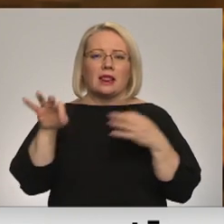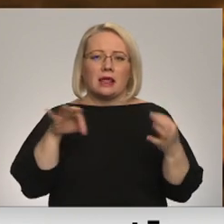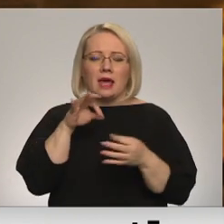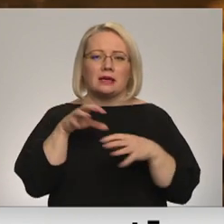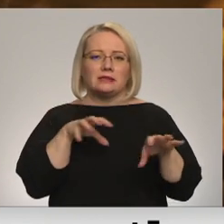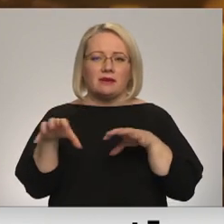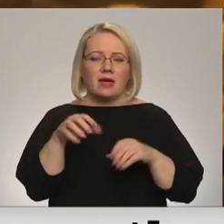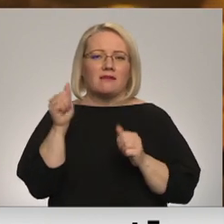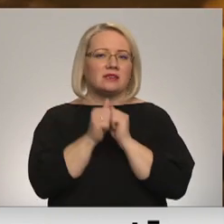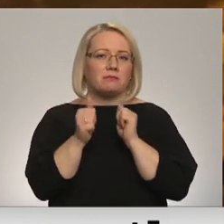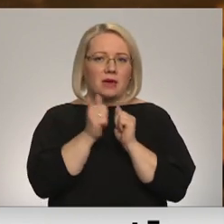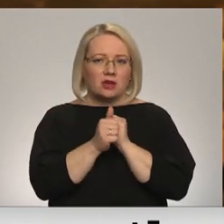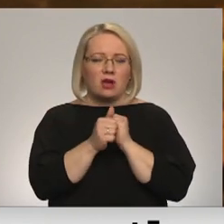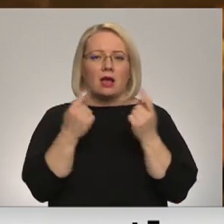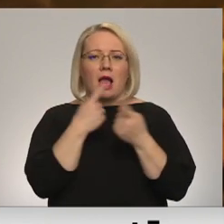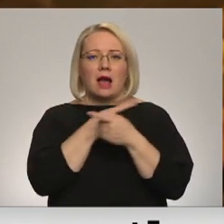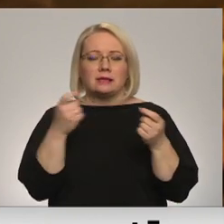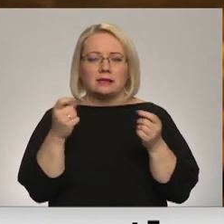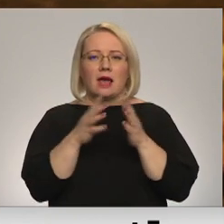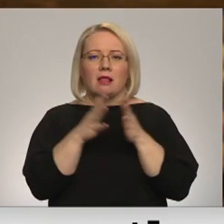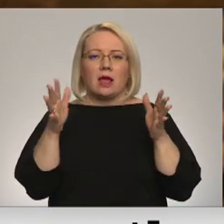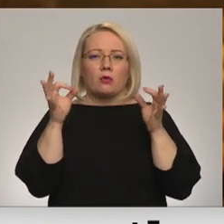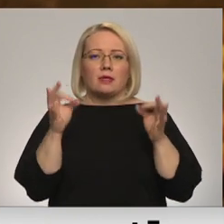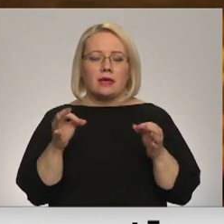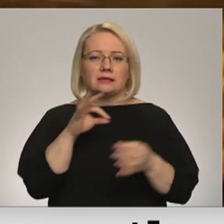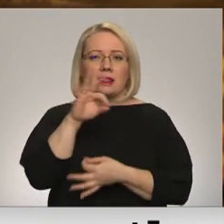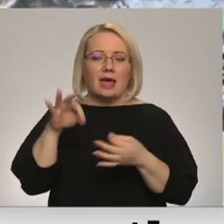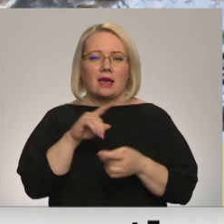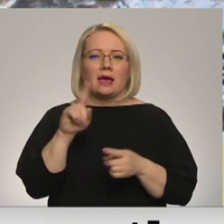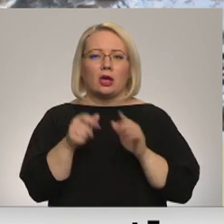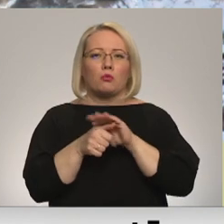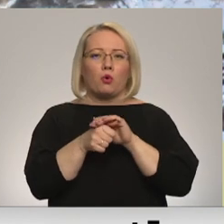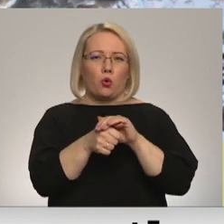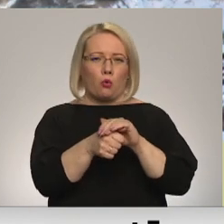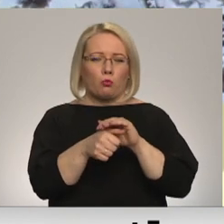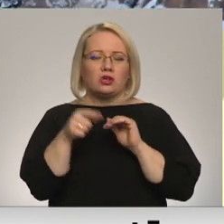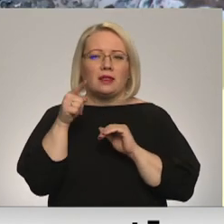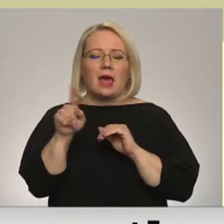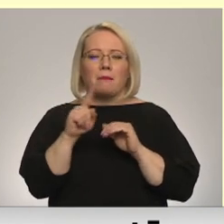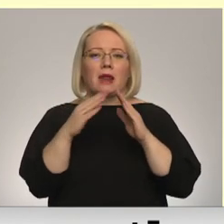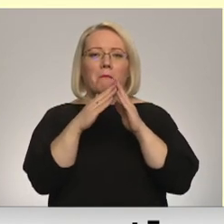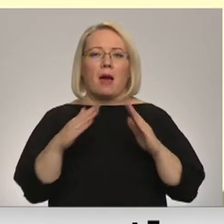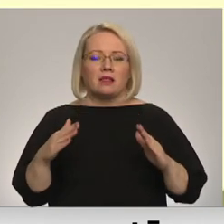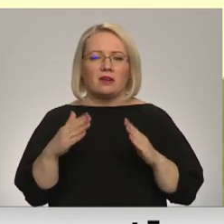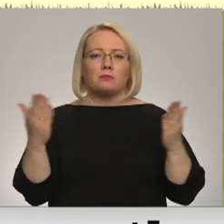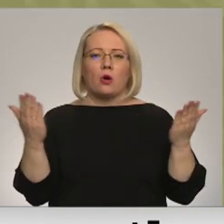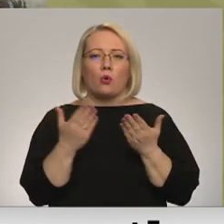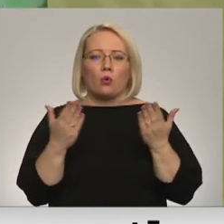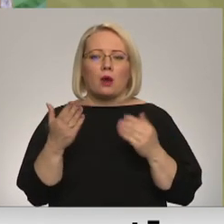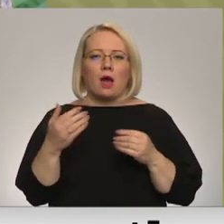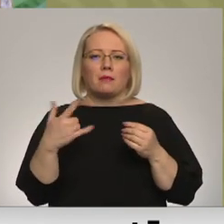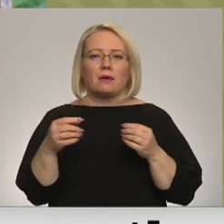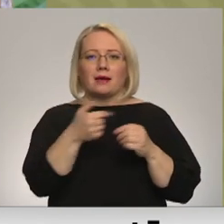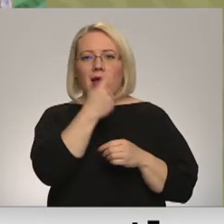dzīvnieki nonāk visbiežāk, atzīst, ka lielākoties liekie ir bruņu rupuči. Tiem izveidot pat patvērsme, kurā gadā nonāk vairāki